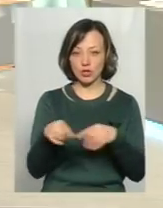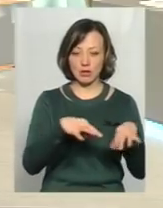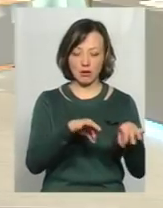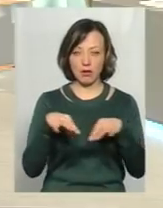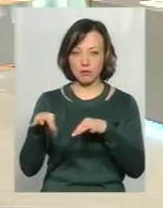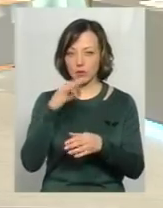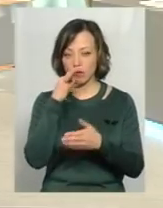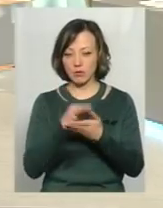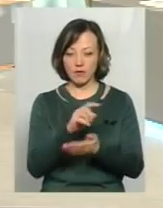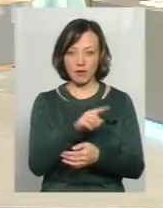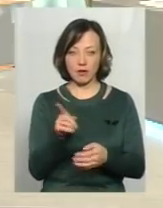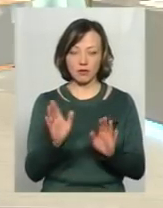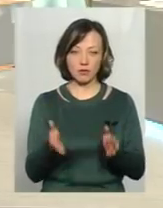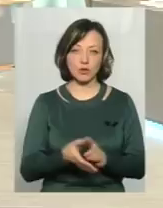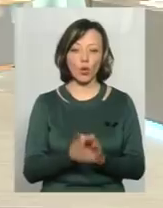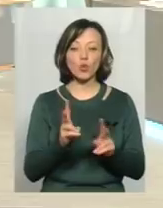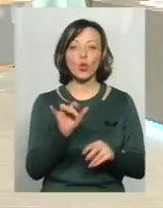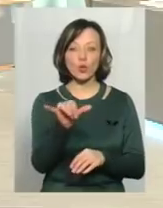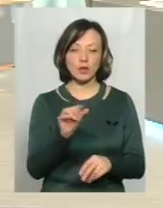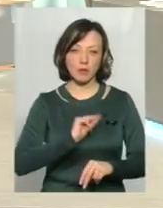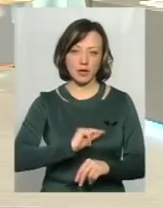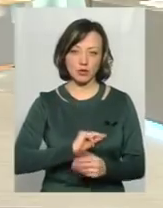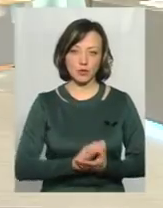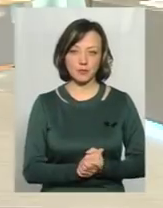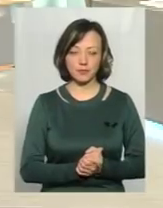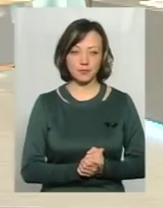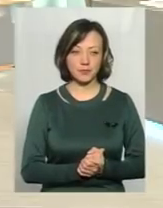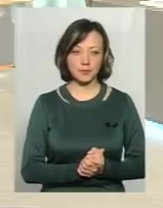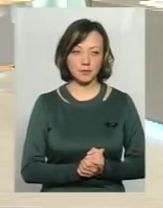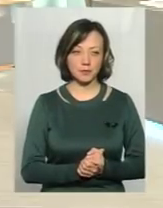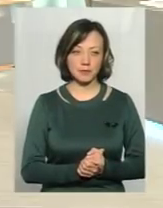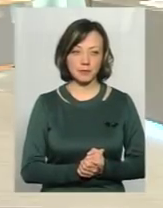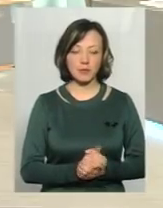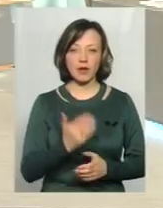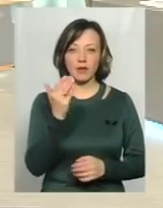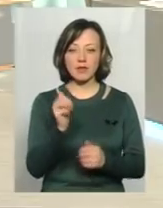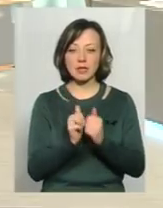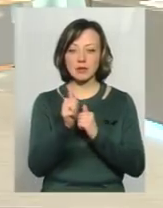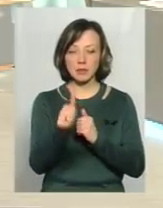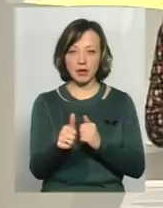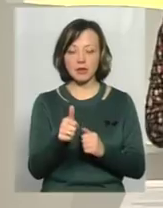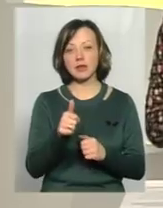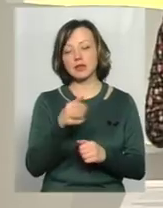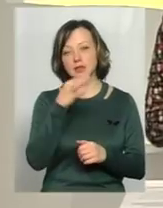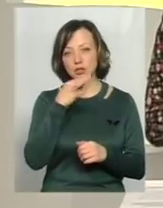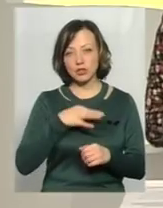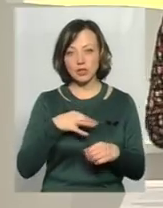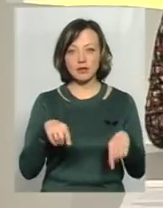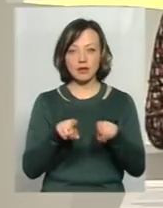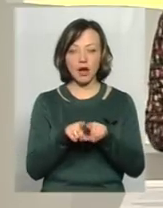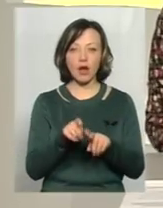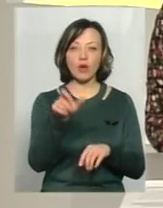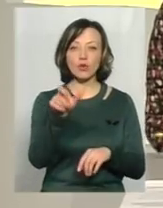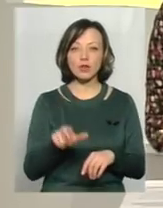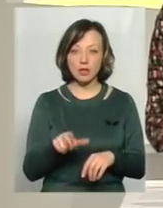засіб, хто в них працює, скажімо так. Добре, ви забігаєте наперед. Давайте спочатку так. Скажіть, людина